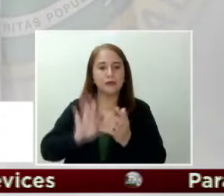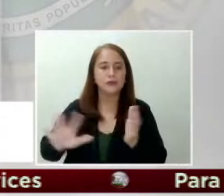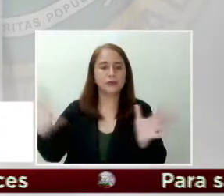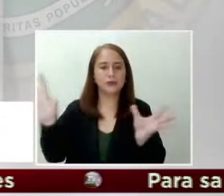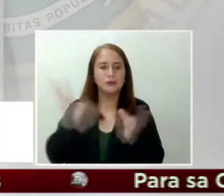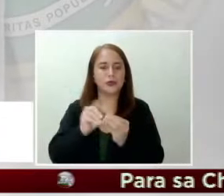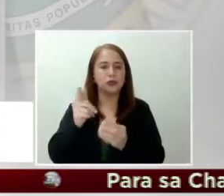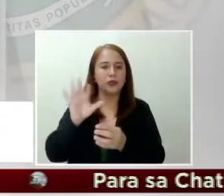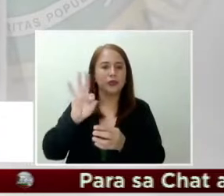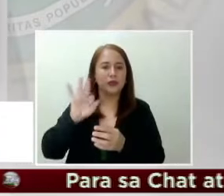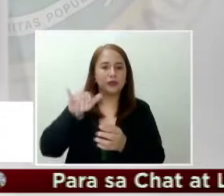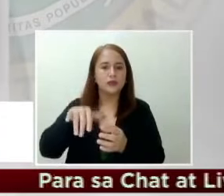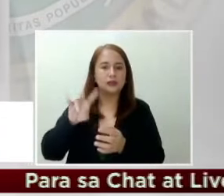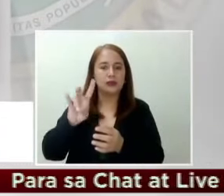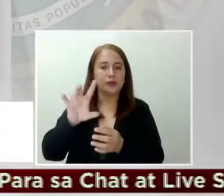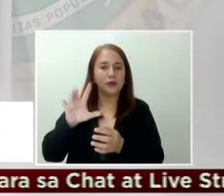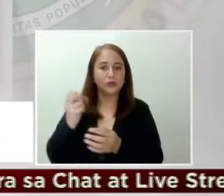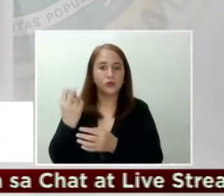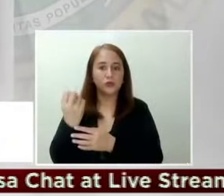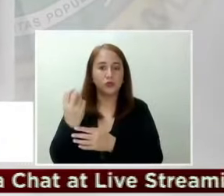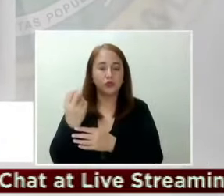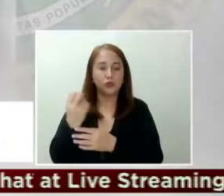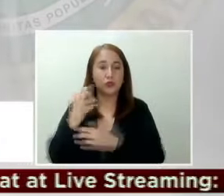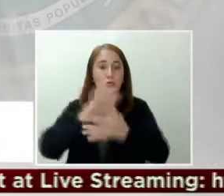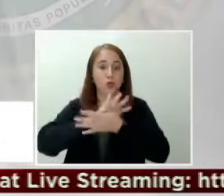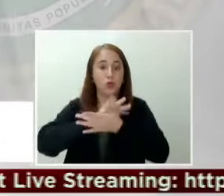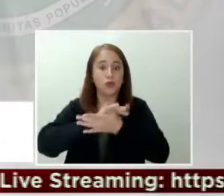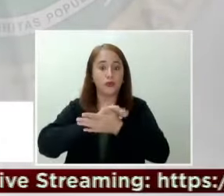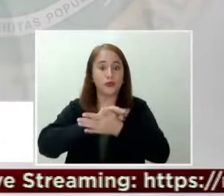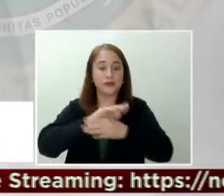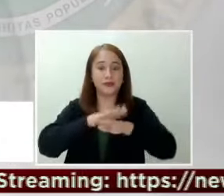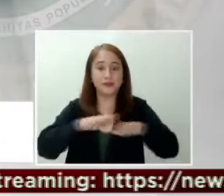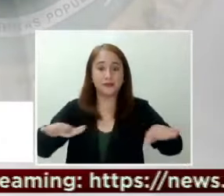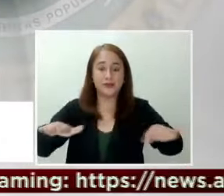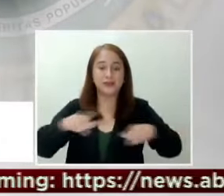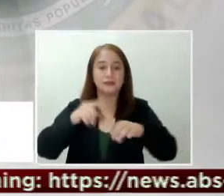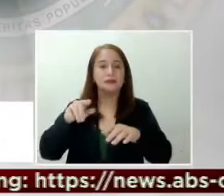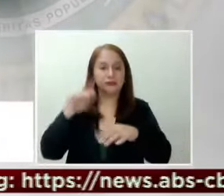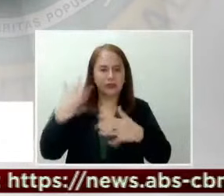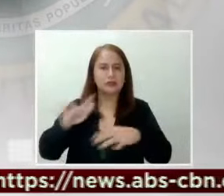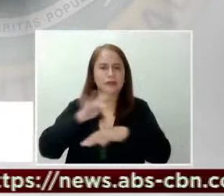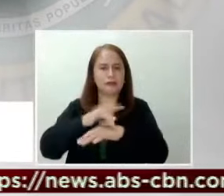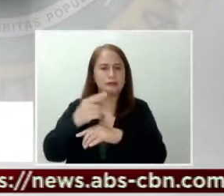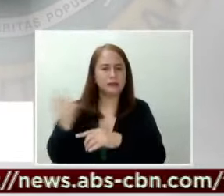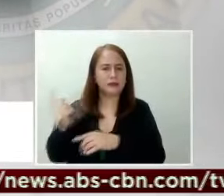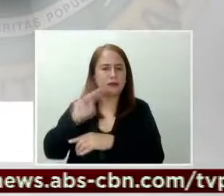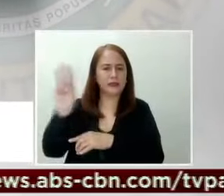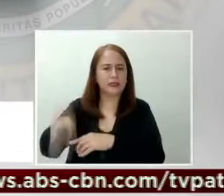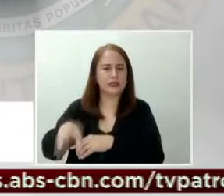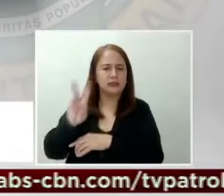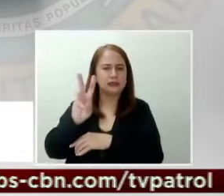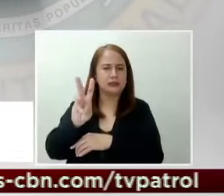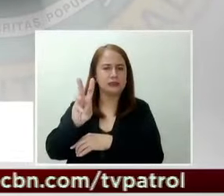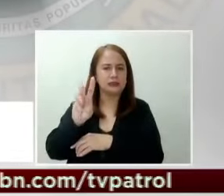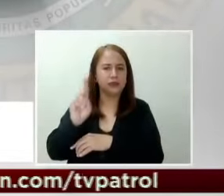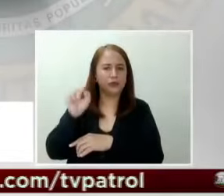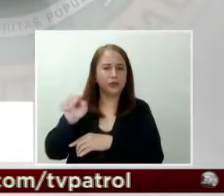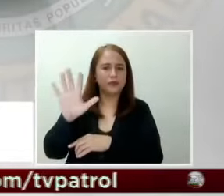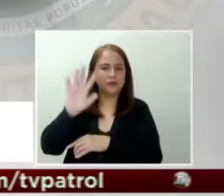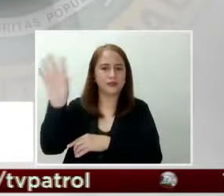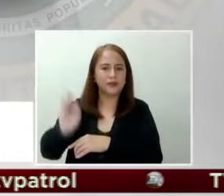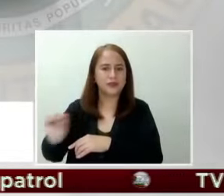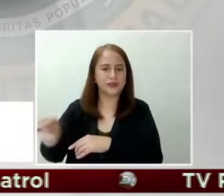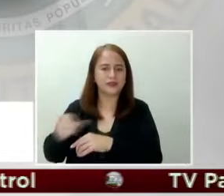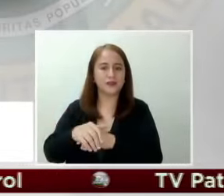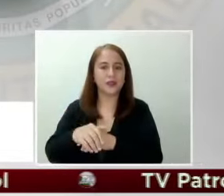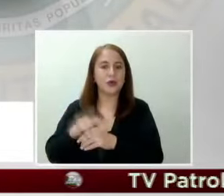,712 COVID beds ay okupado. Sa Metro Manila, nasa 61.5% of